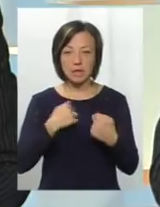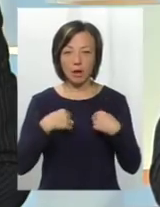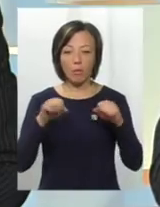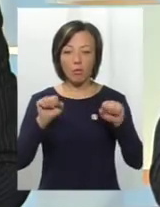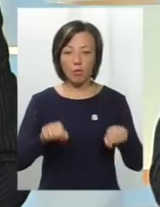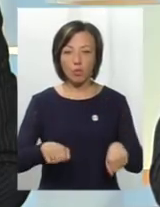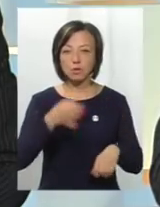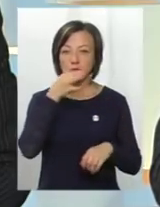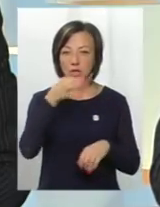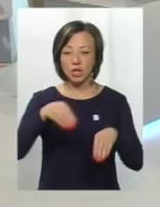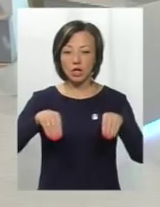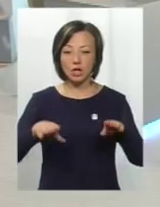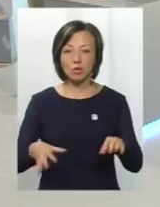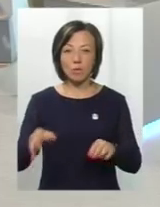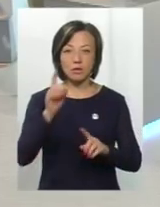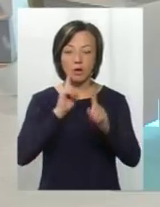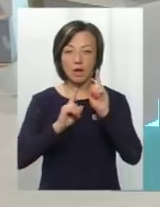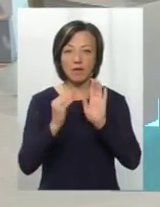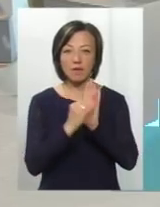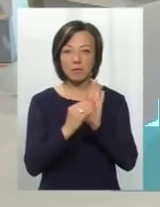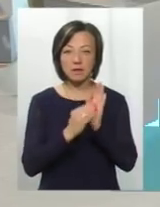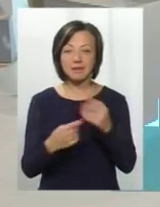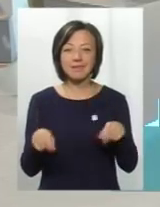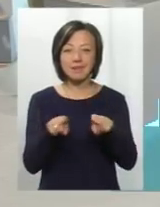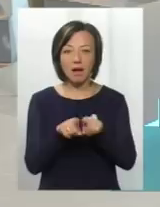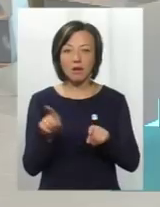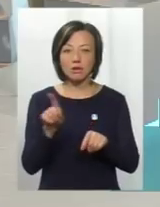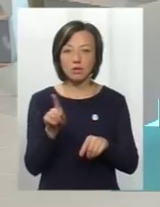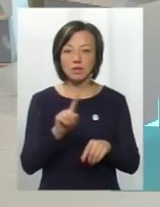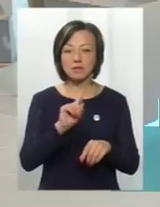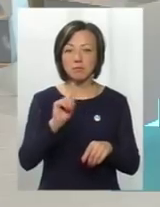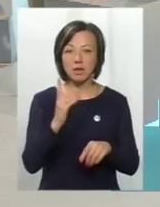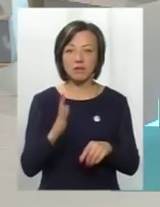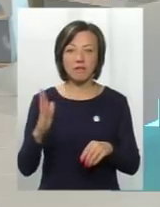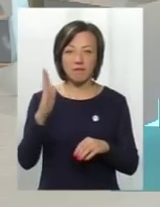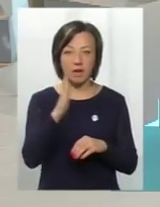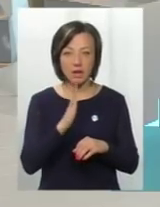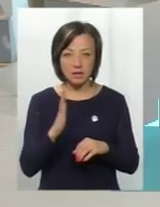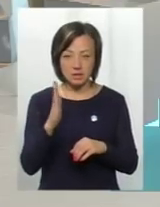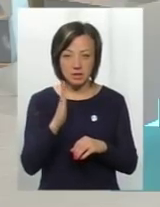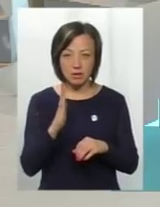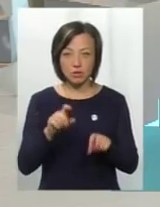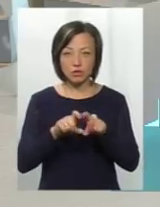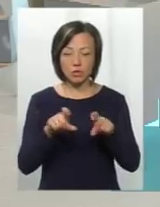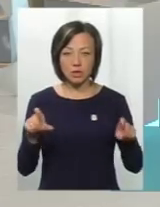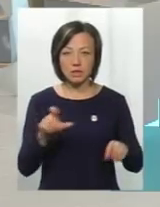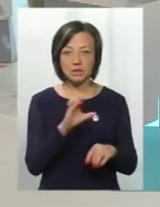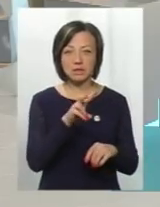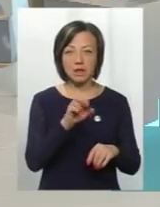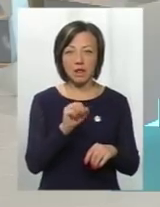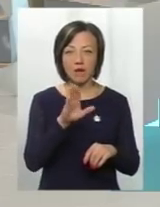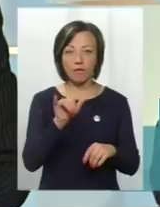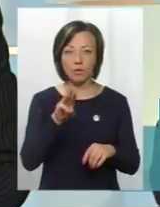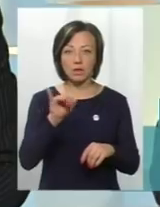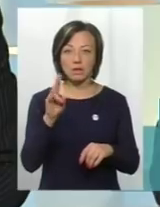говорити, що рішення обласної ради виписано таким чином, що із 1 вересня у школі Славутинка не має